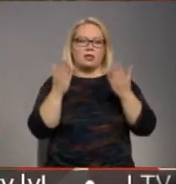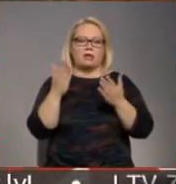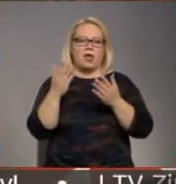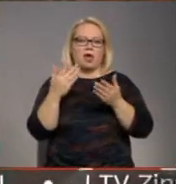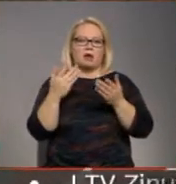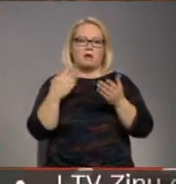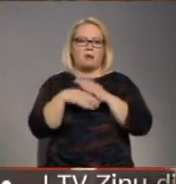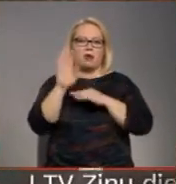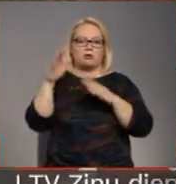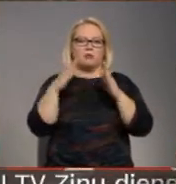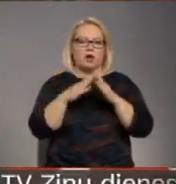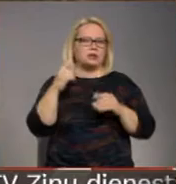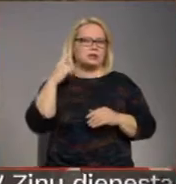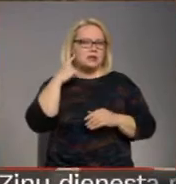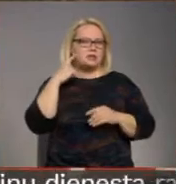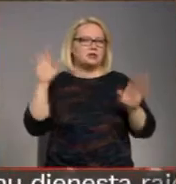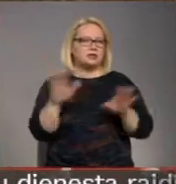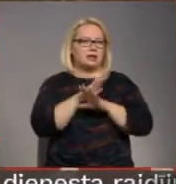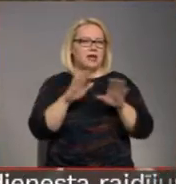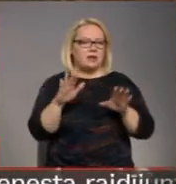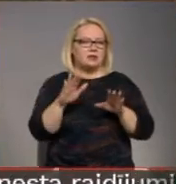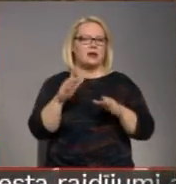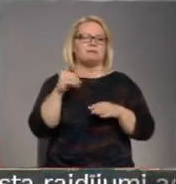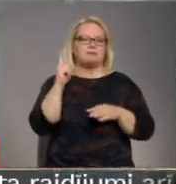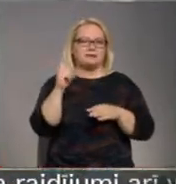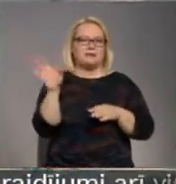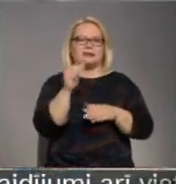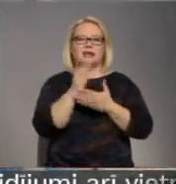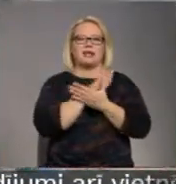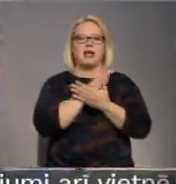mājās un viņš dungot to dziesmu. liekas, tā tad viss ir kārtībā.